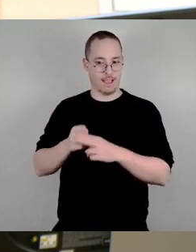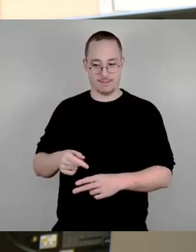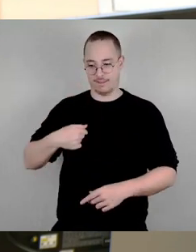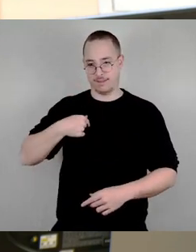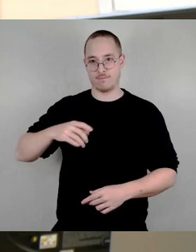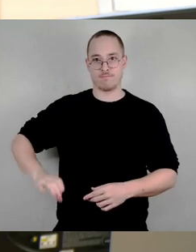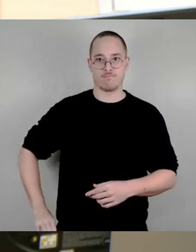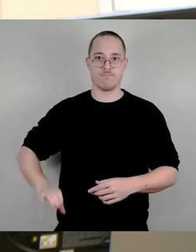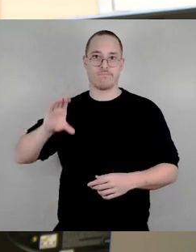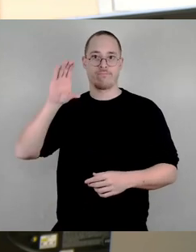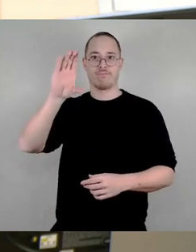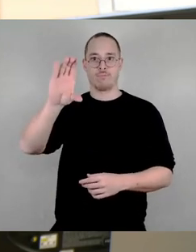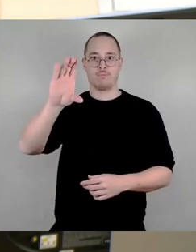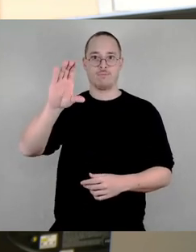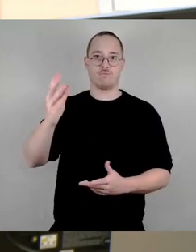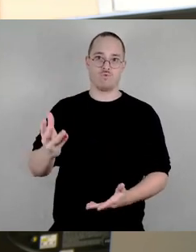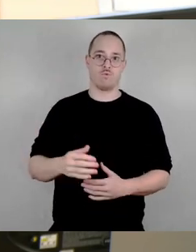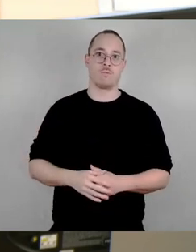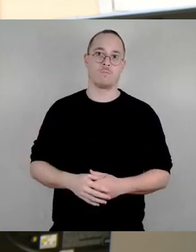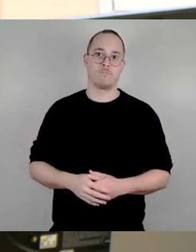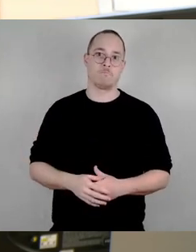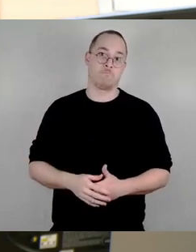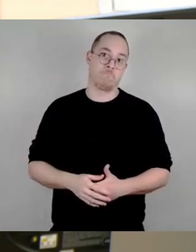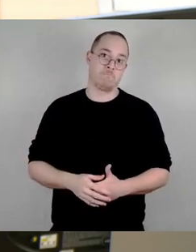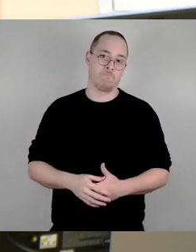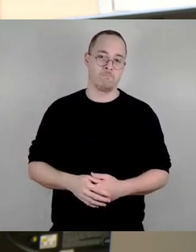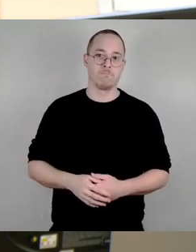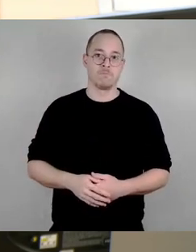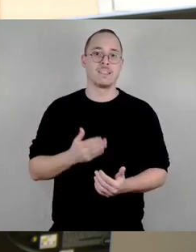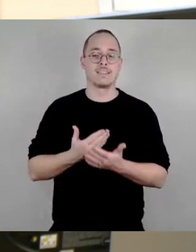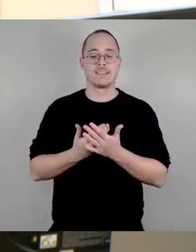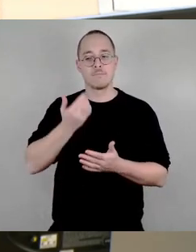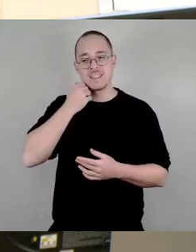nachzufragen und mit dieser Fehlinformation. Danke.